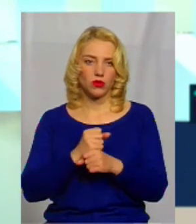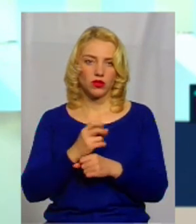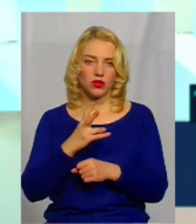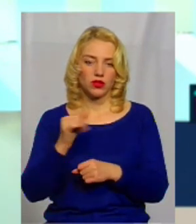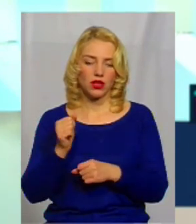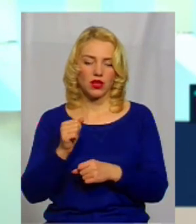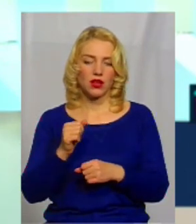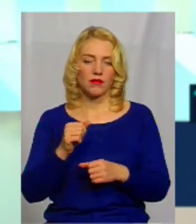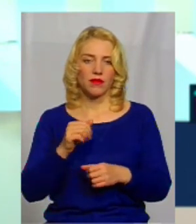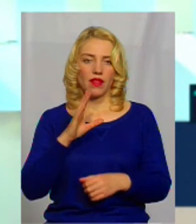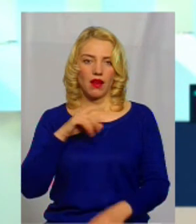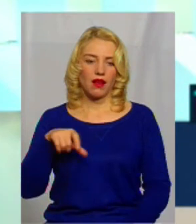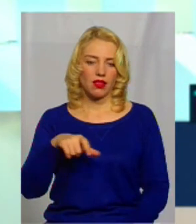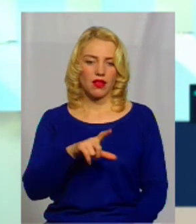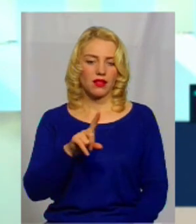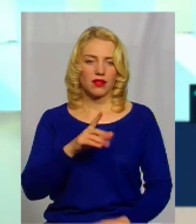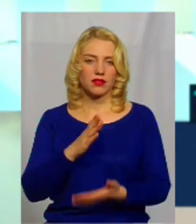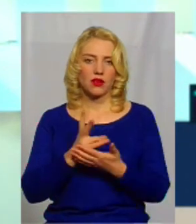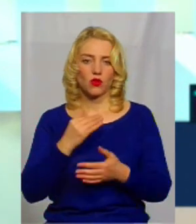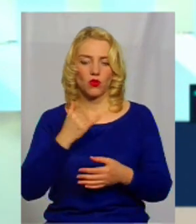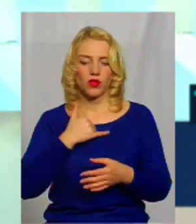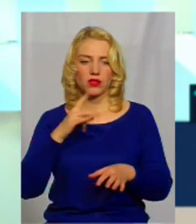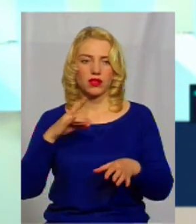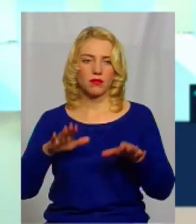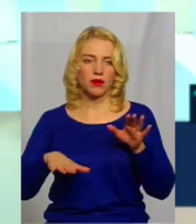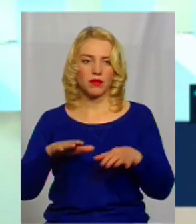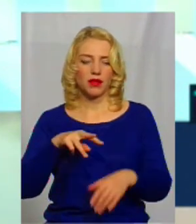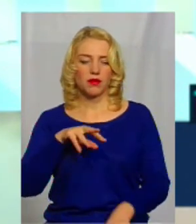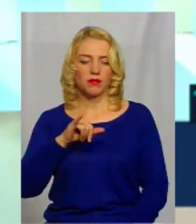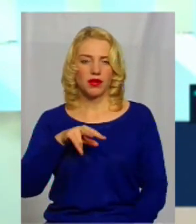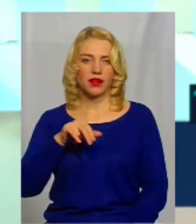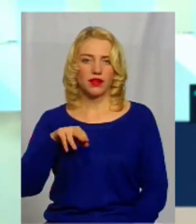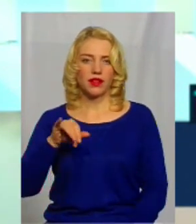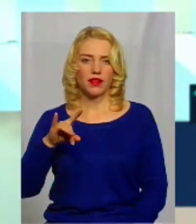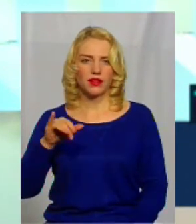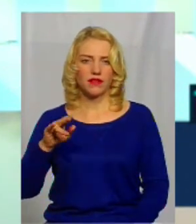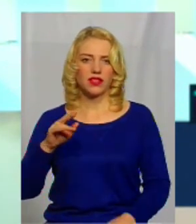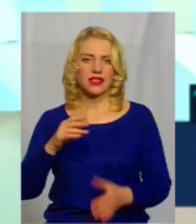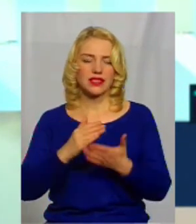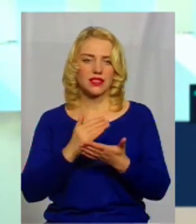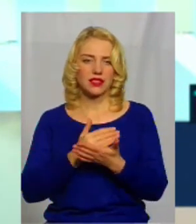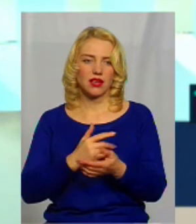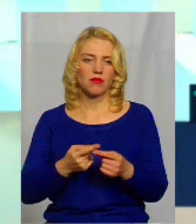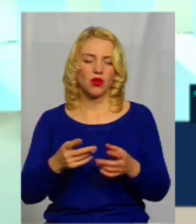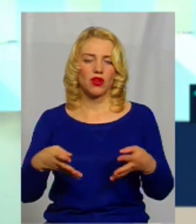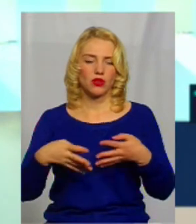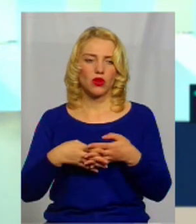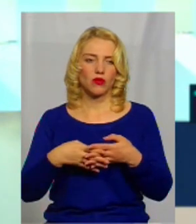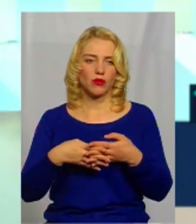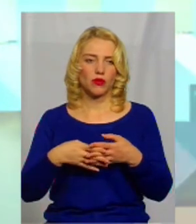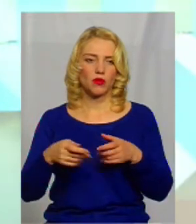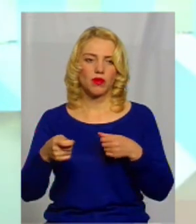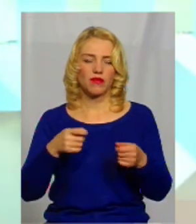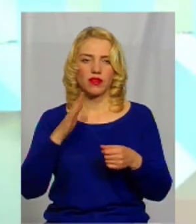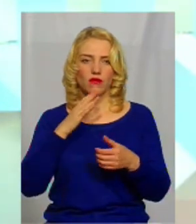каналах, які знаходяться у нас на балансі, мільяративної системи, канали. Що таке інтегроване управління водних